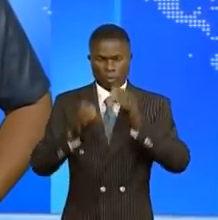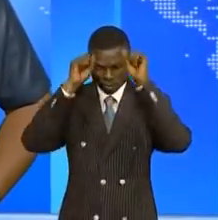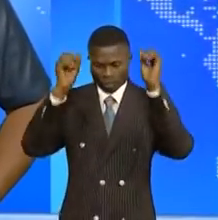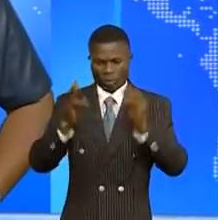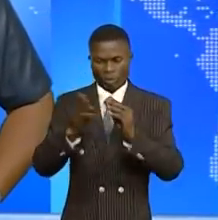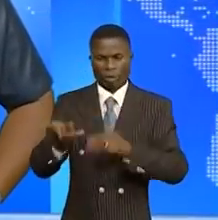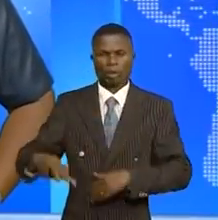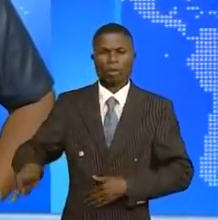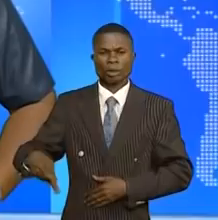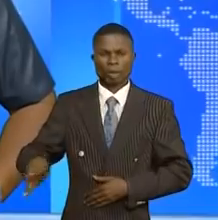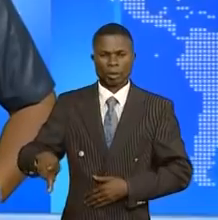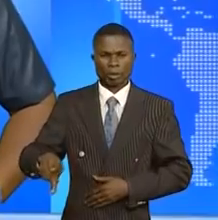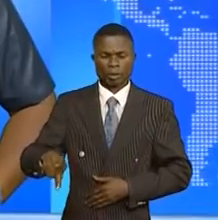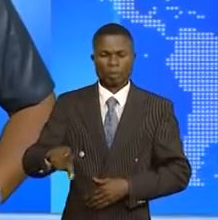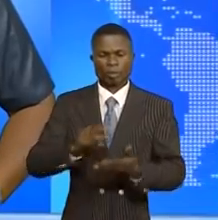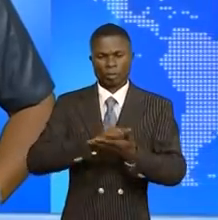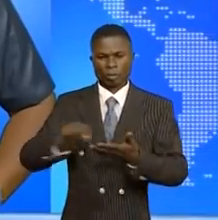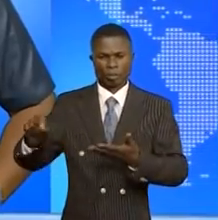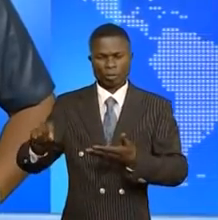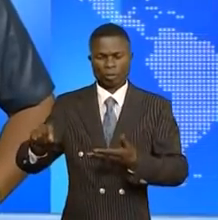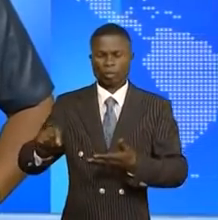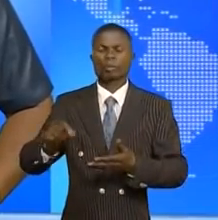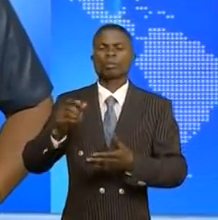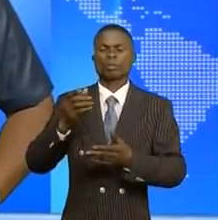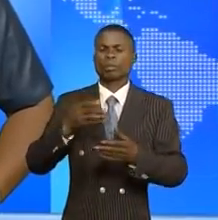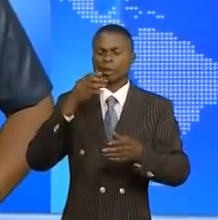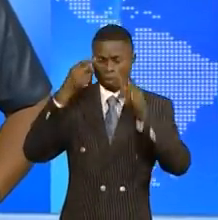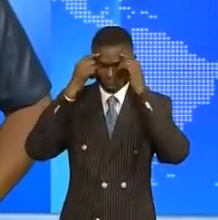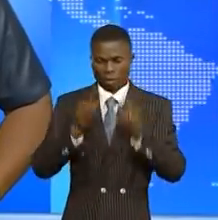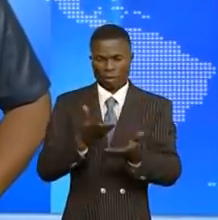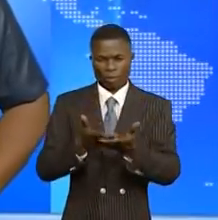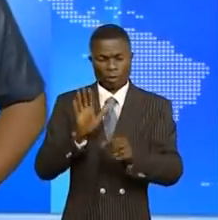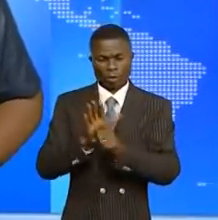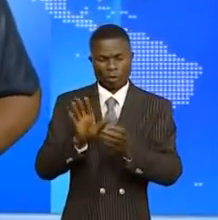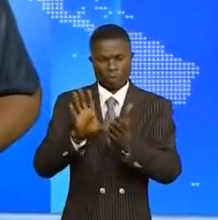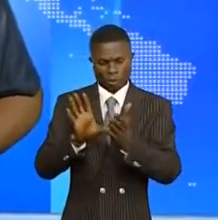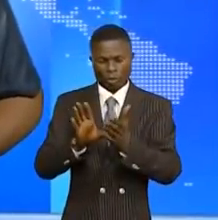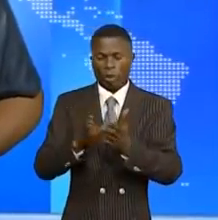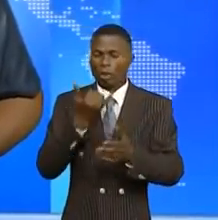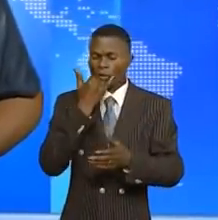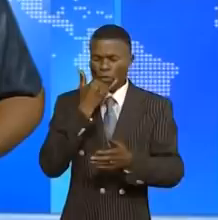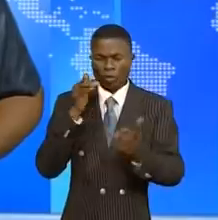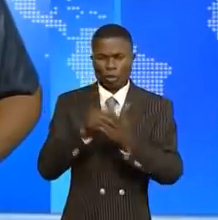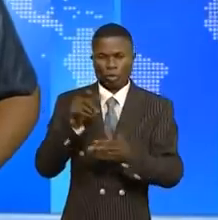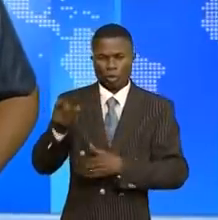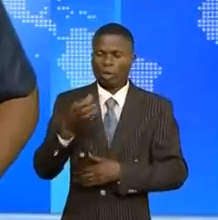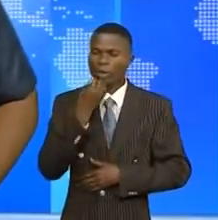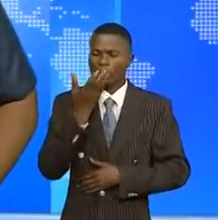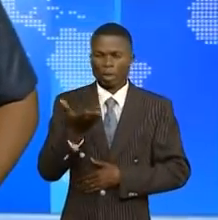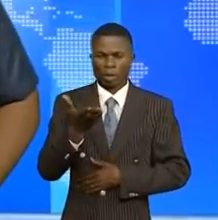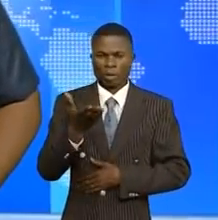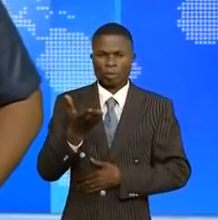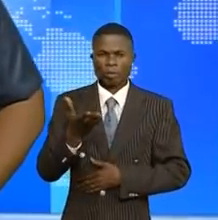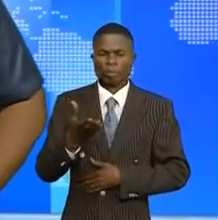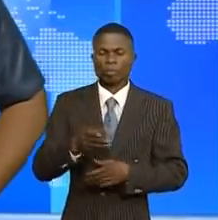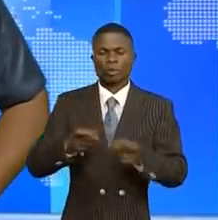'Assemblée provinciale ont été destitués par une motion de censure. Plusieurs griefs sont retenus contre eux et à l'exemple de